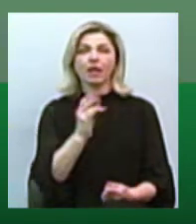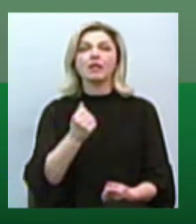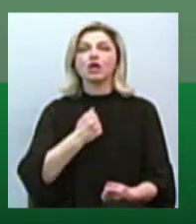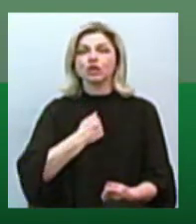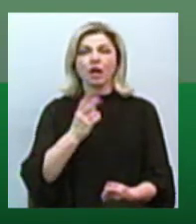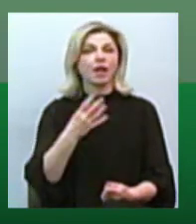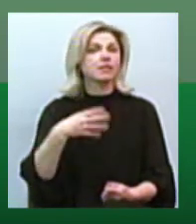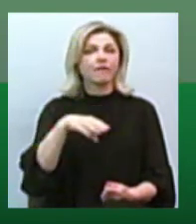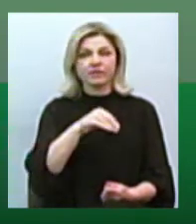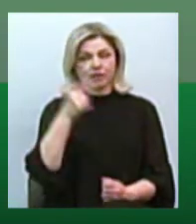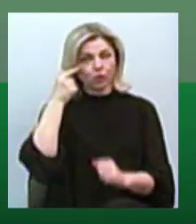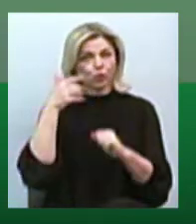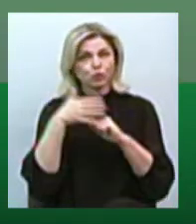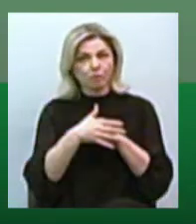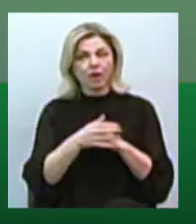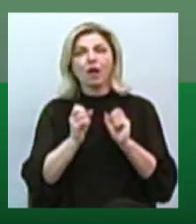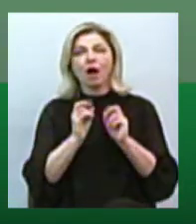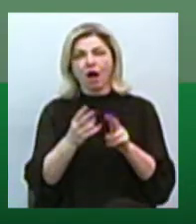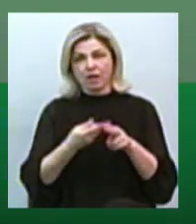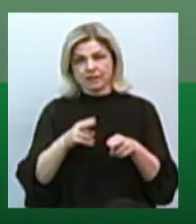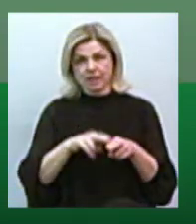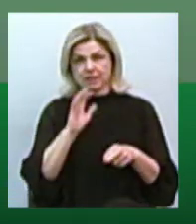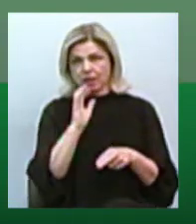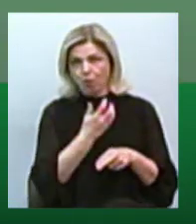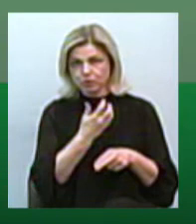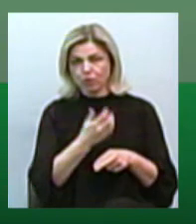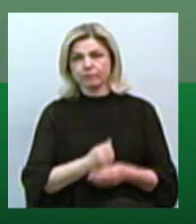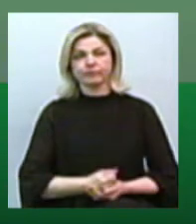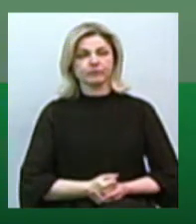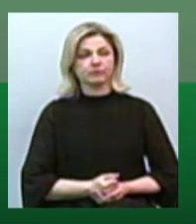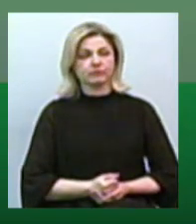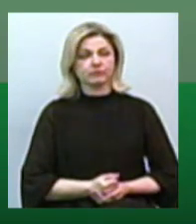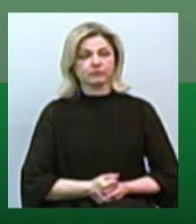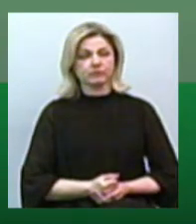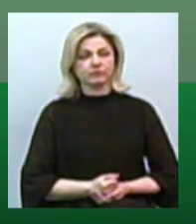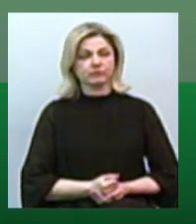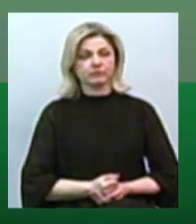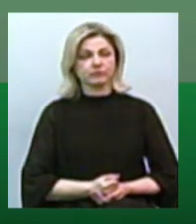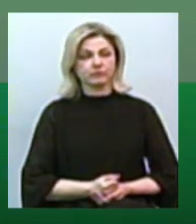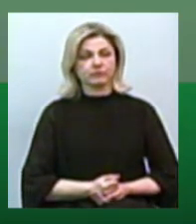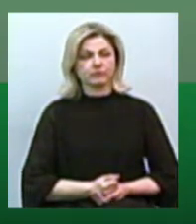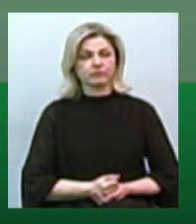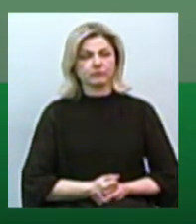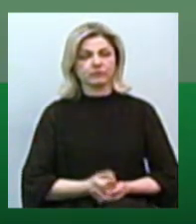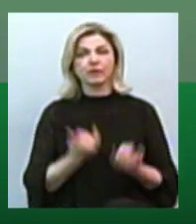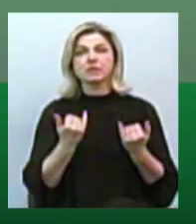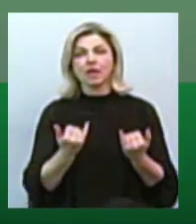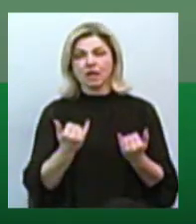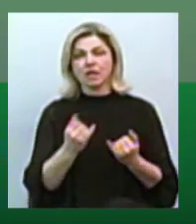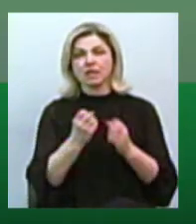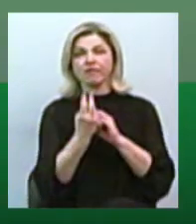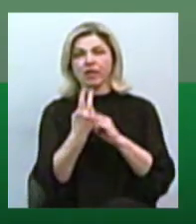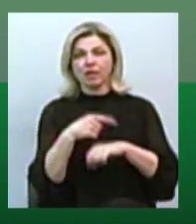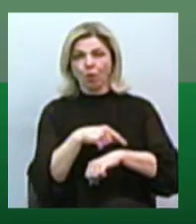зрозуміли, наскільки це серйозно. Ми зараз десь з 12-ї години